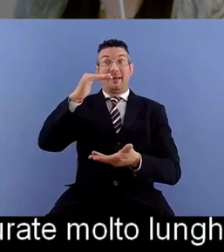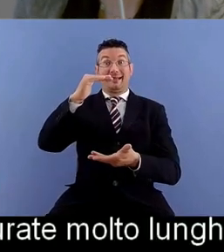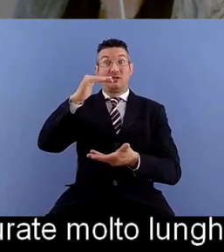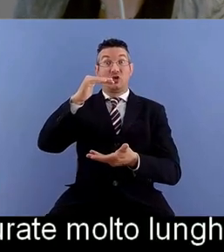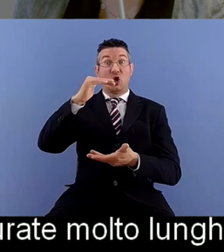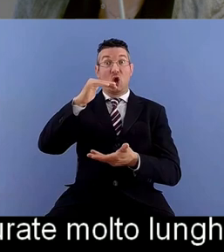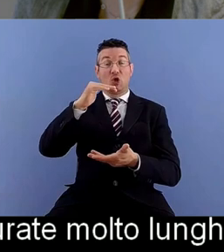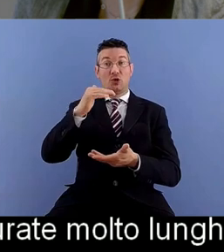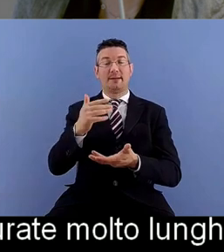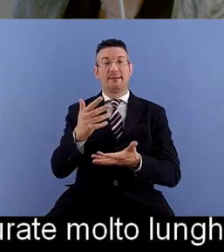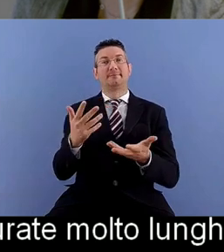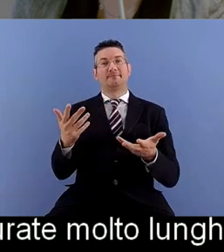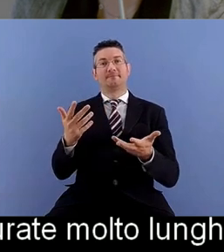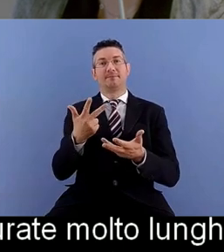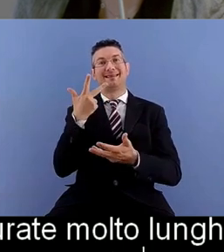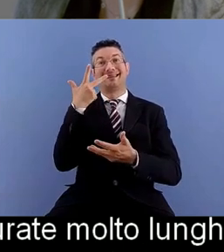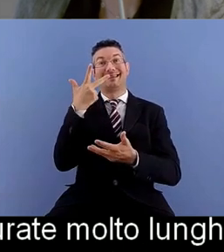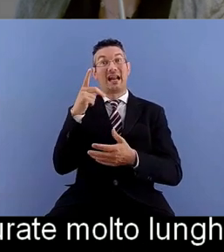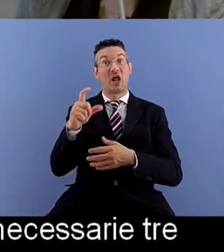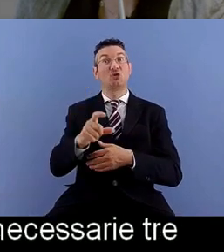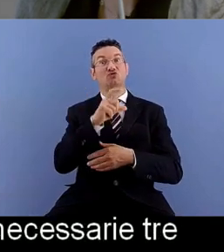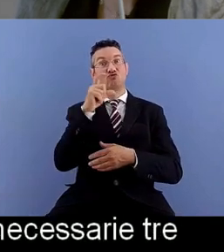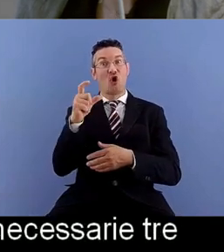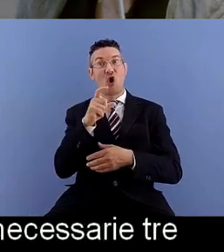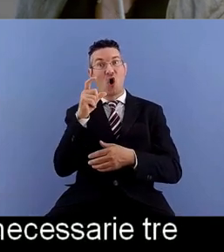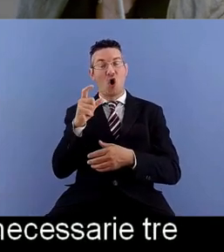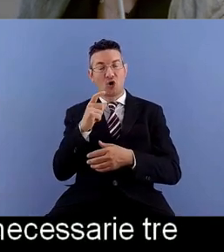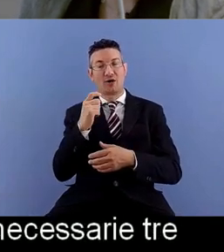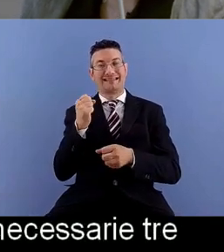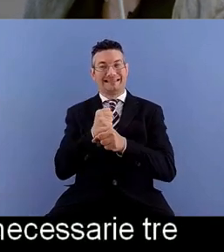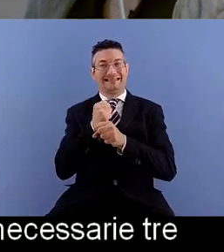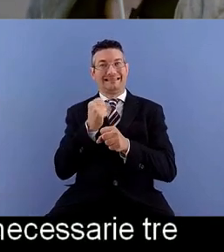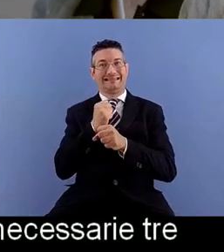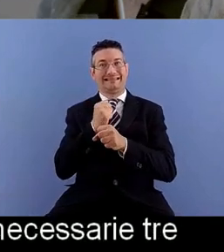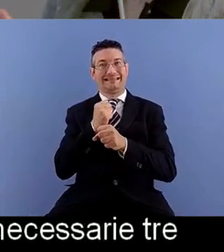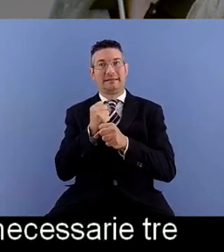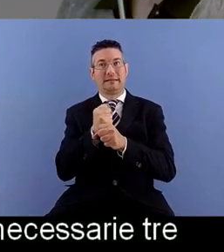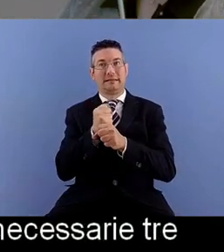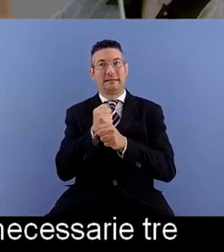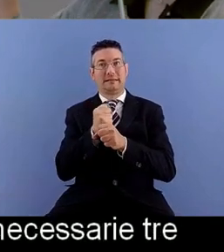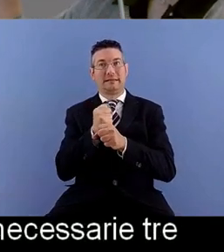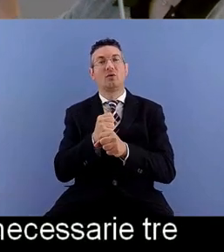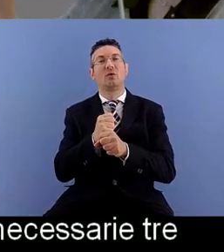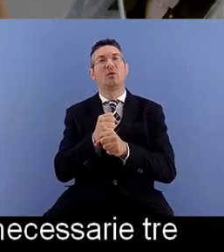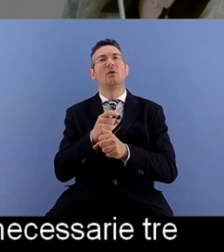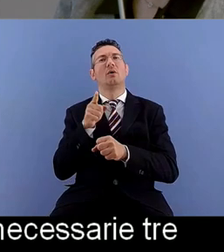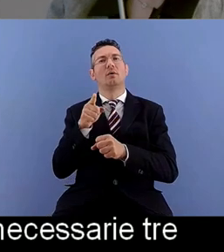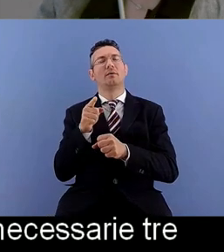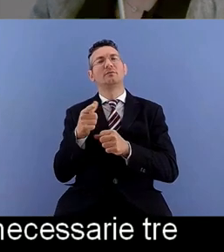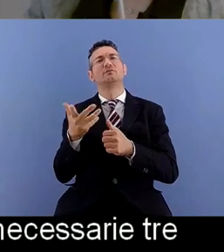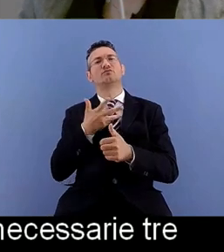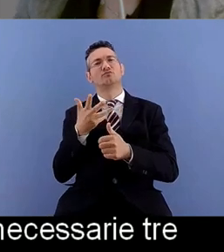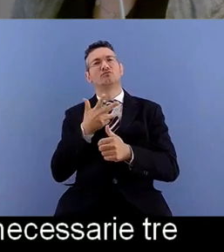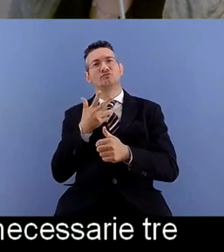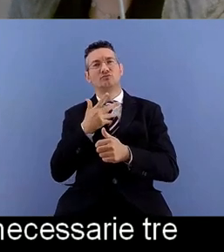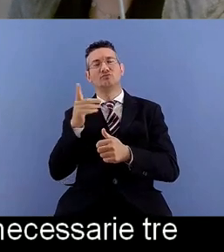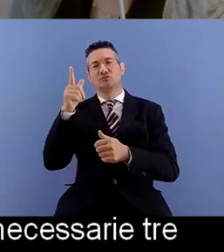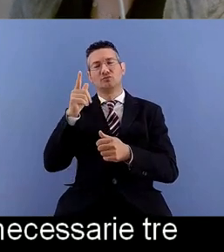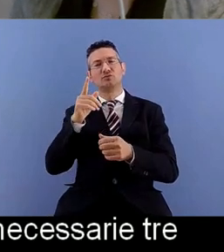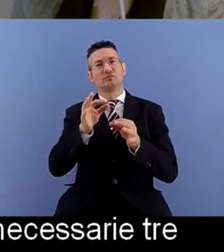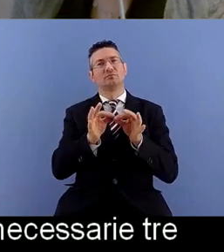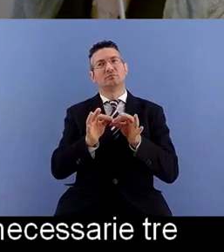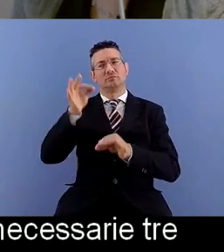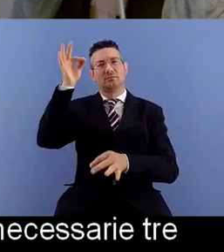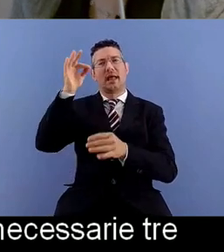state necessarie tre giornate ininterrotte e accostate a questo in scala naturale appunto